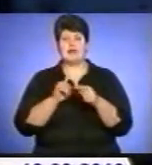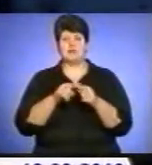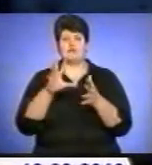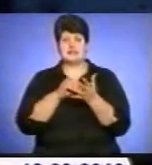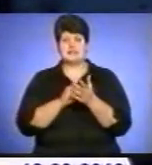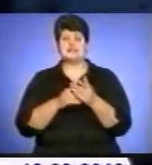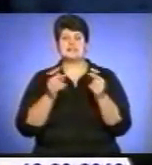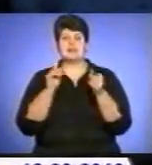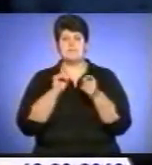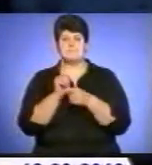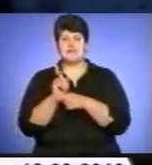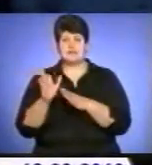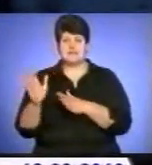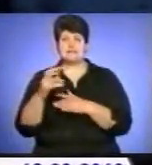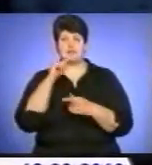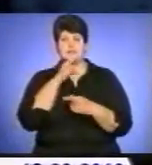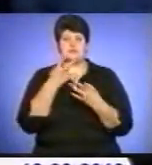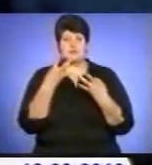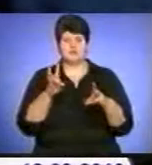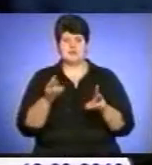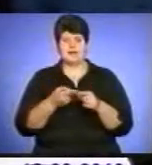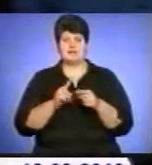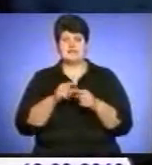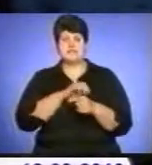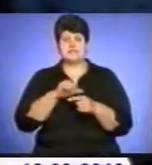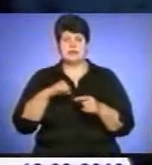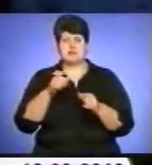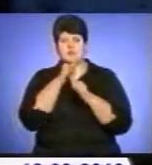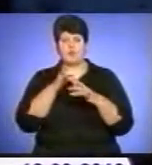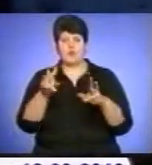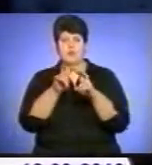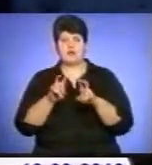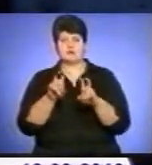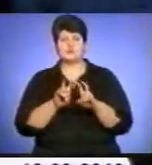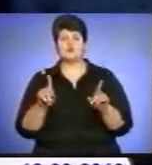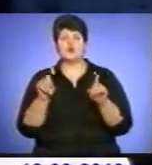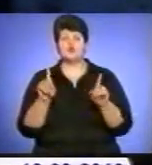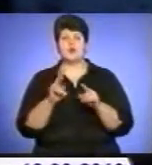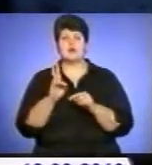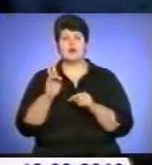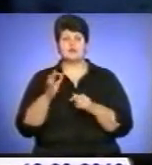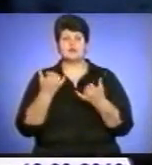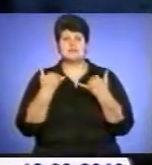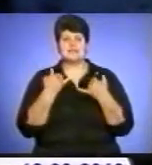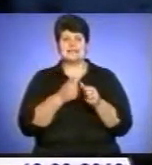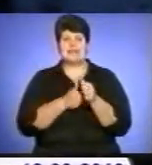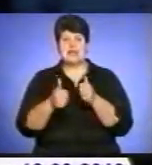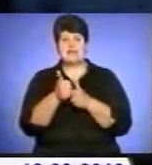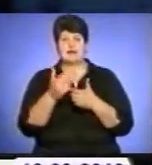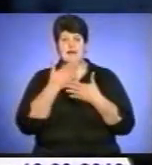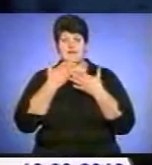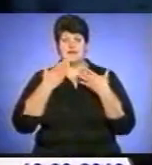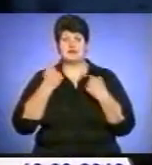економіки, то нам не потрібна така опозиція. Да вони самі не можуть розібратися, що і як. У них до сих пор лідера нет. У них